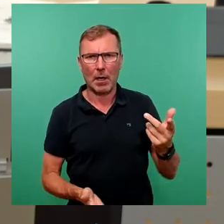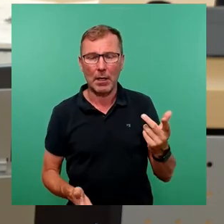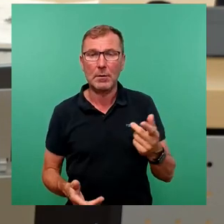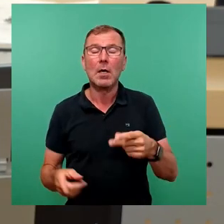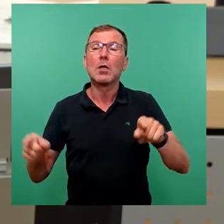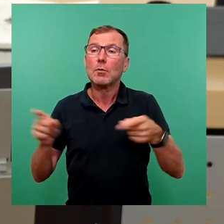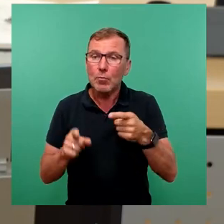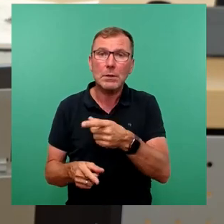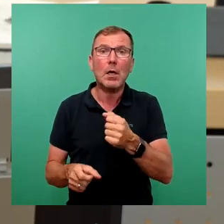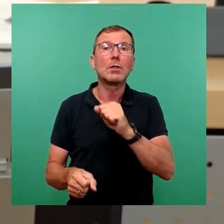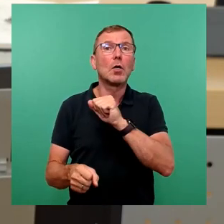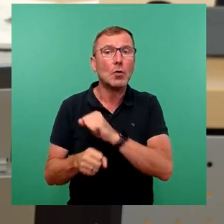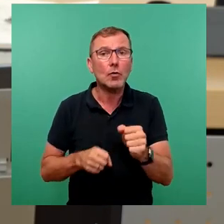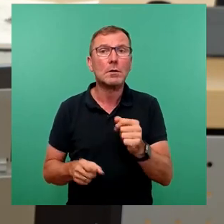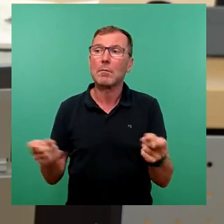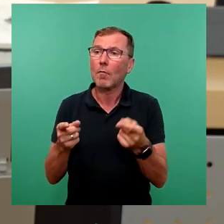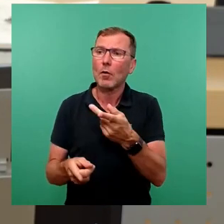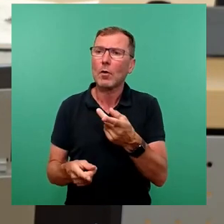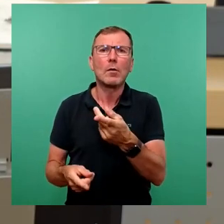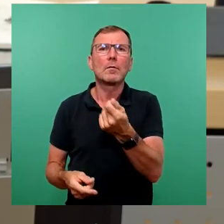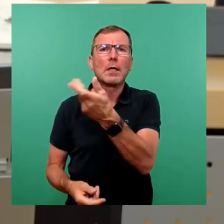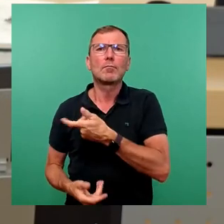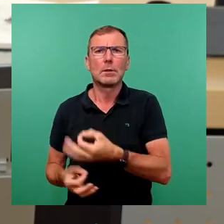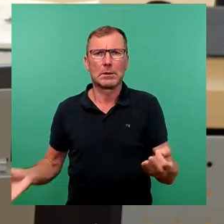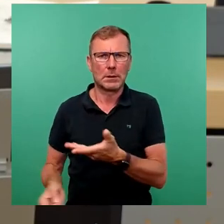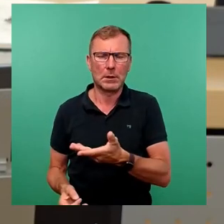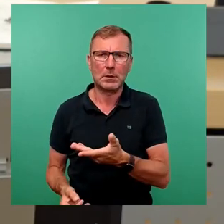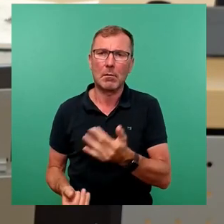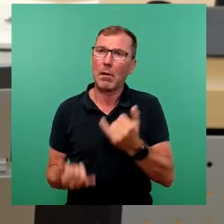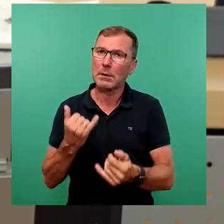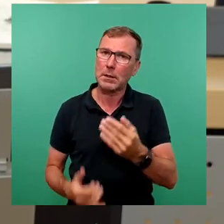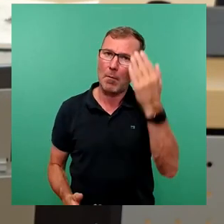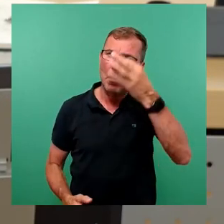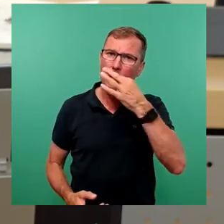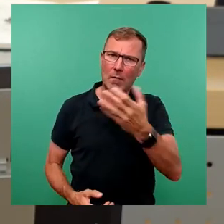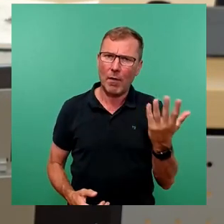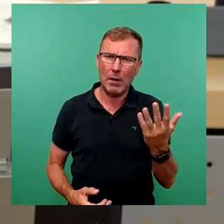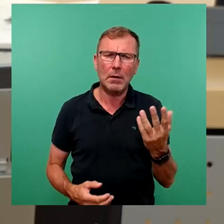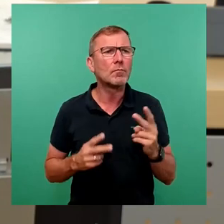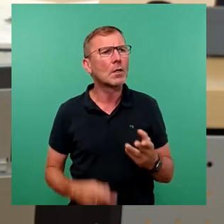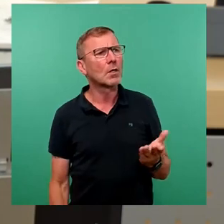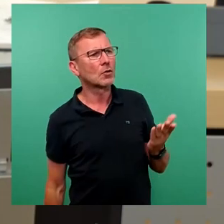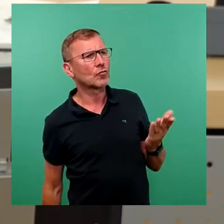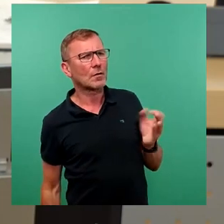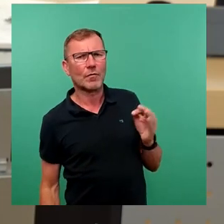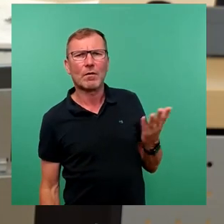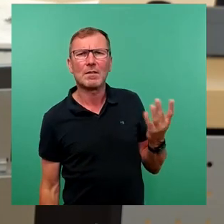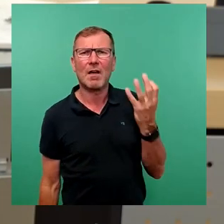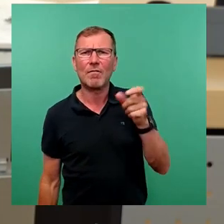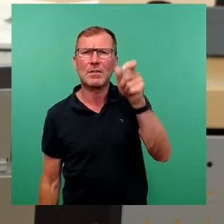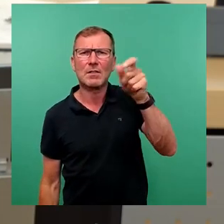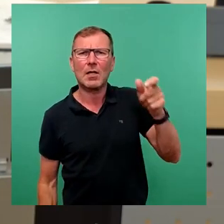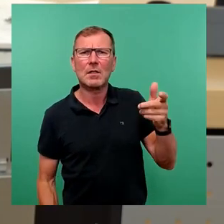Förderung wie immer leer aus. Und eine blöde Frage noch dazu. Wozu hält sich die Stadt eigentlich eine 40-Mann-starke